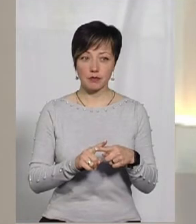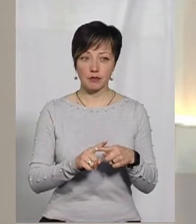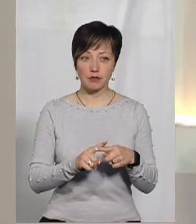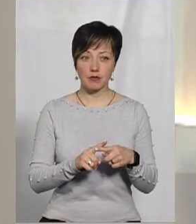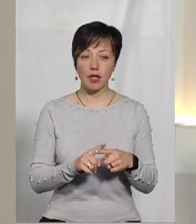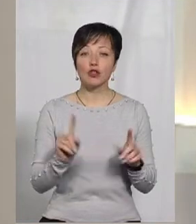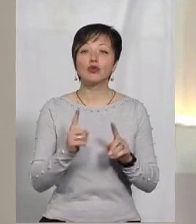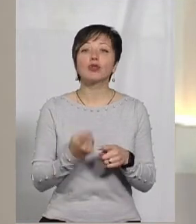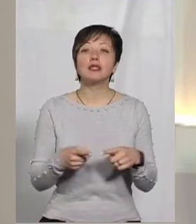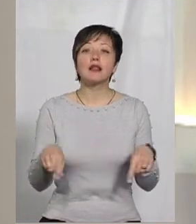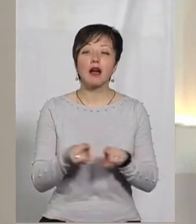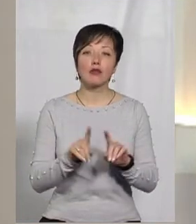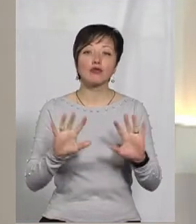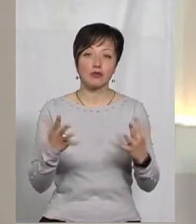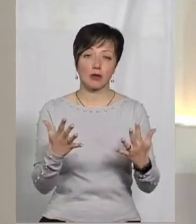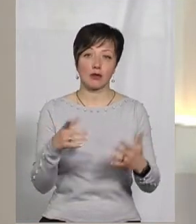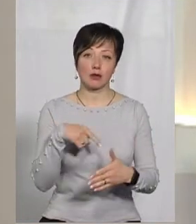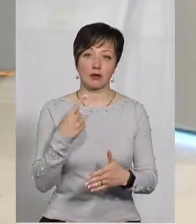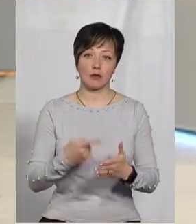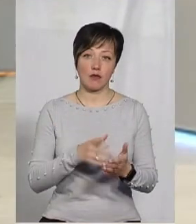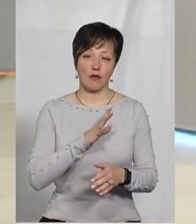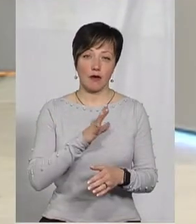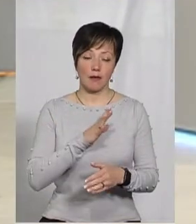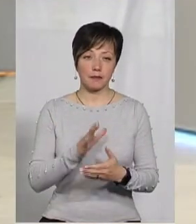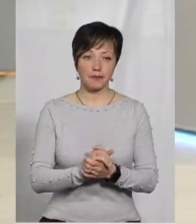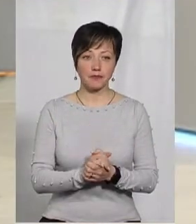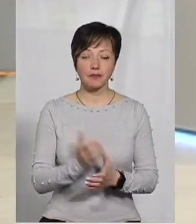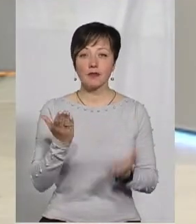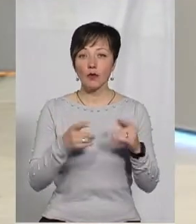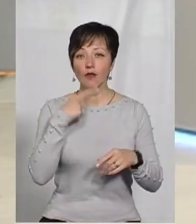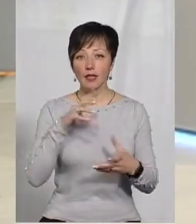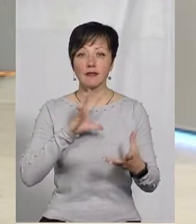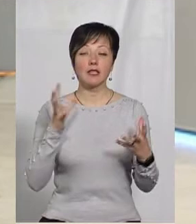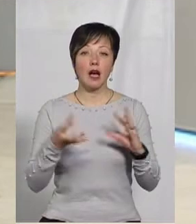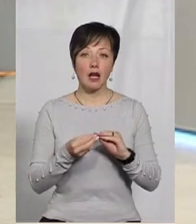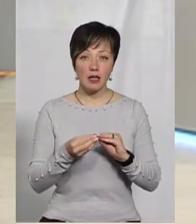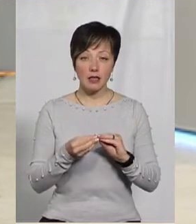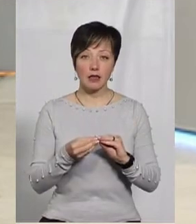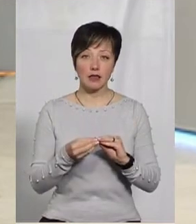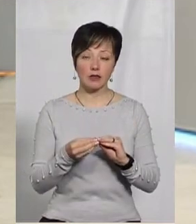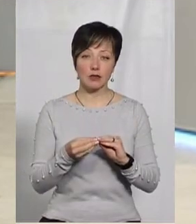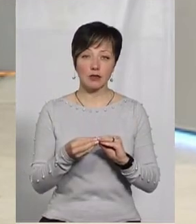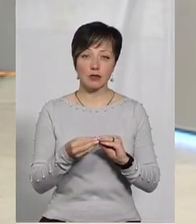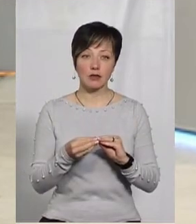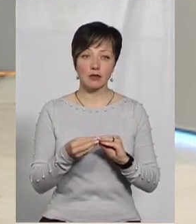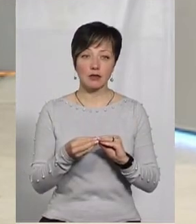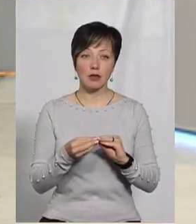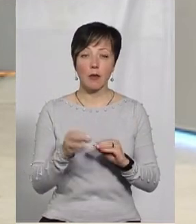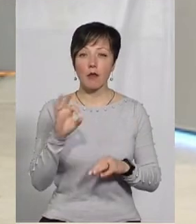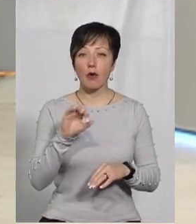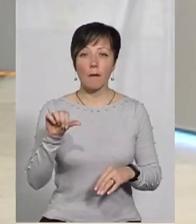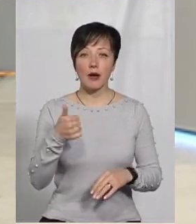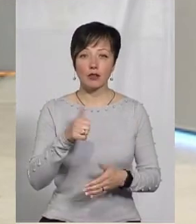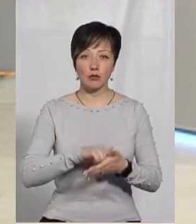Що це таке? Чому так стається? Ну, якщо говорити взагалі про наслідки, взагалі про